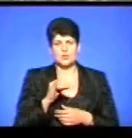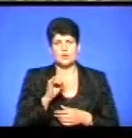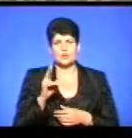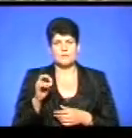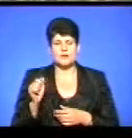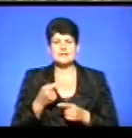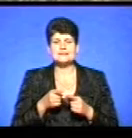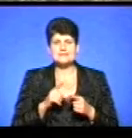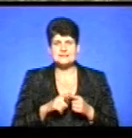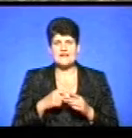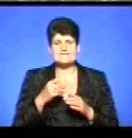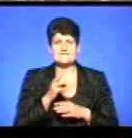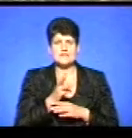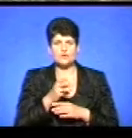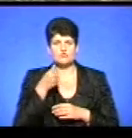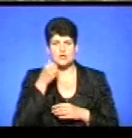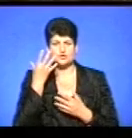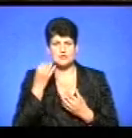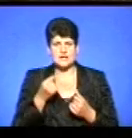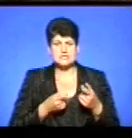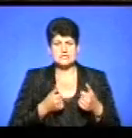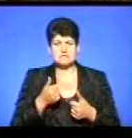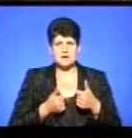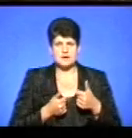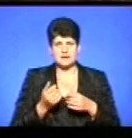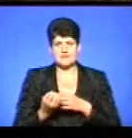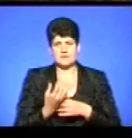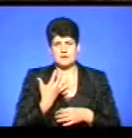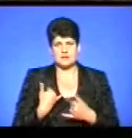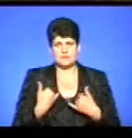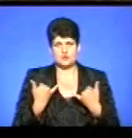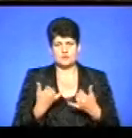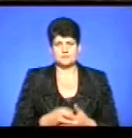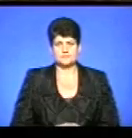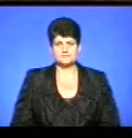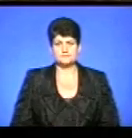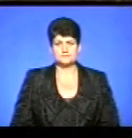Це відео із вчорашнього дня змагань, яке Юрій Кульпа надіслав нам сьогодні.